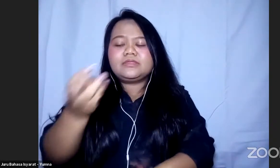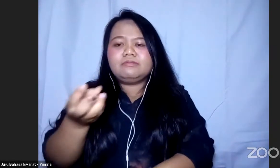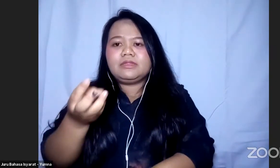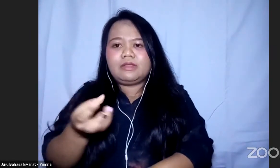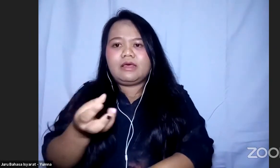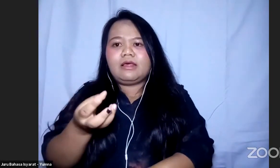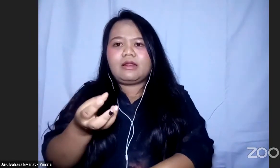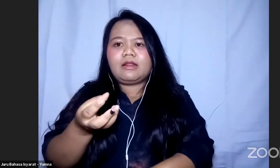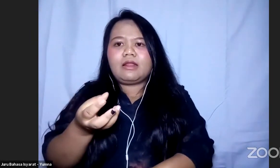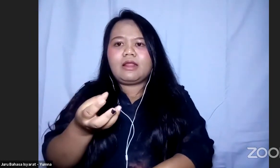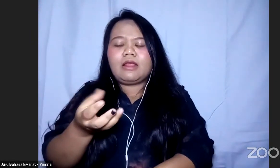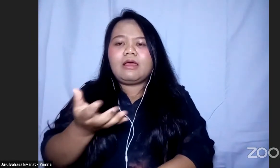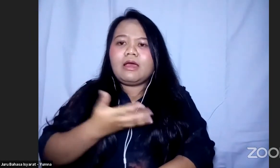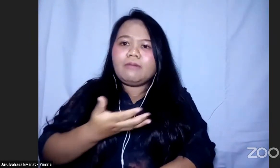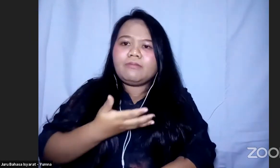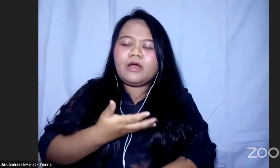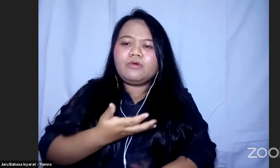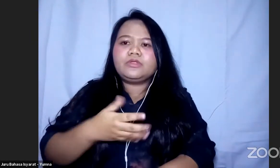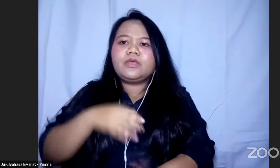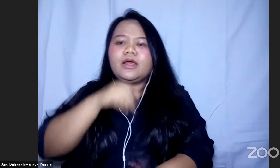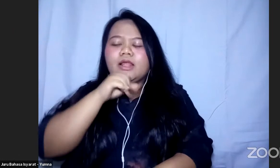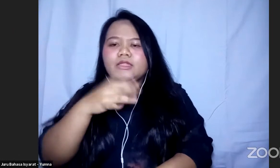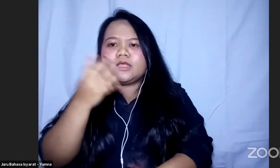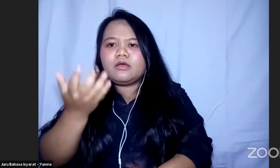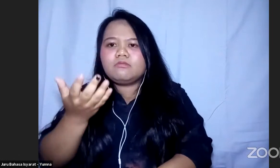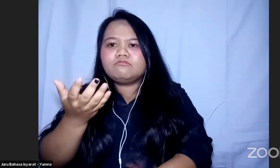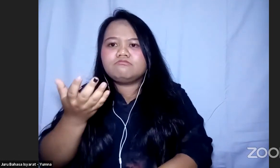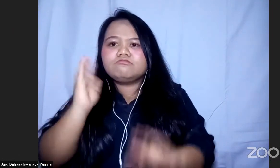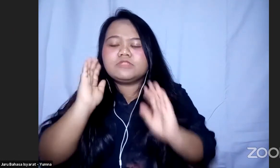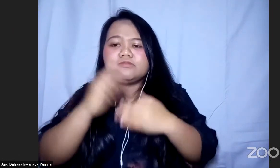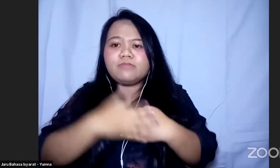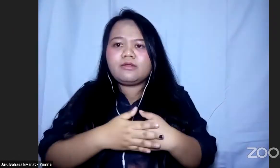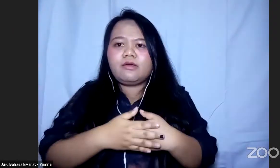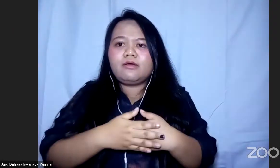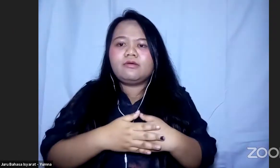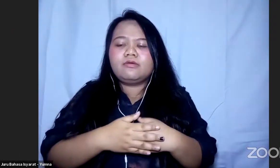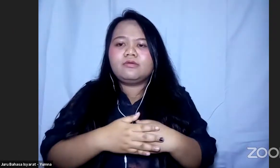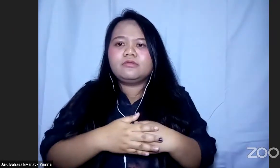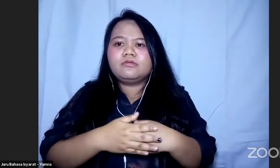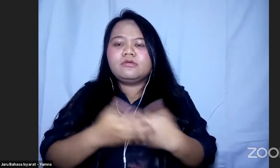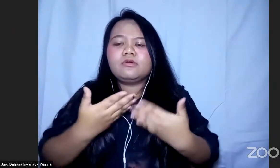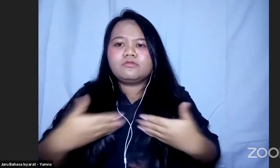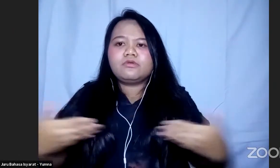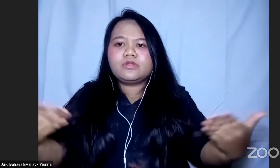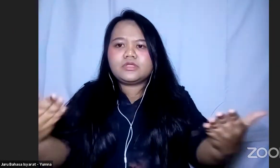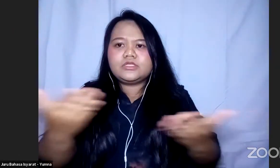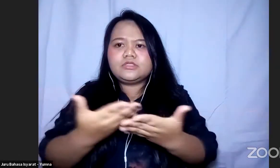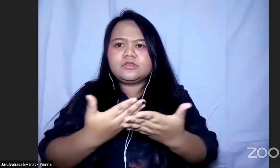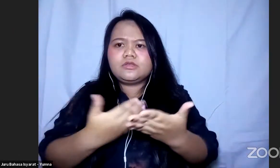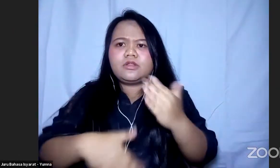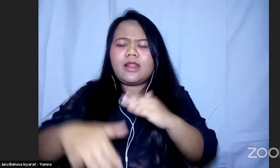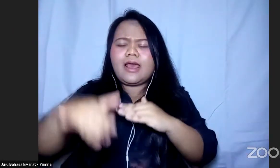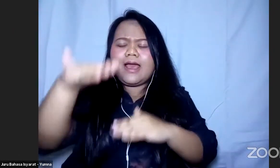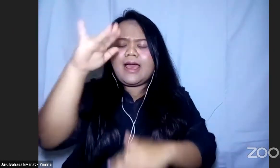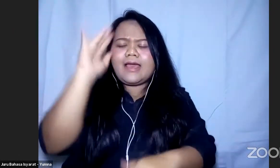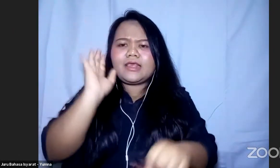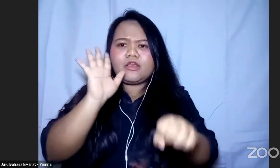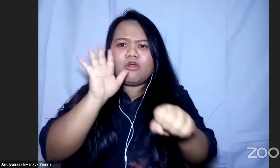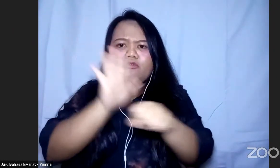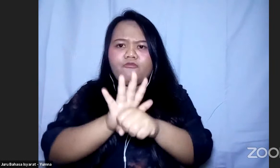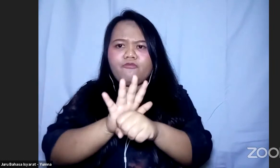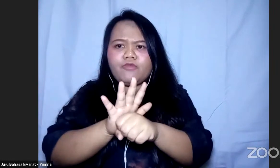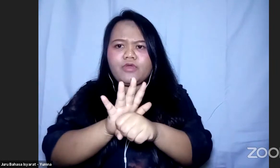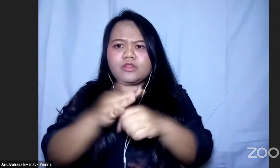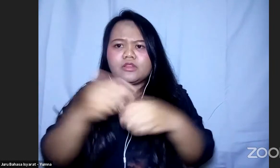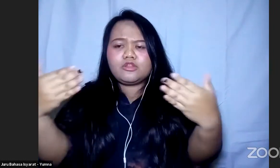Keinginan lansia untuk beribadah Karena memang juga kita lihat kondisi Sempat naik COVID-nya terus